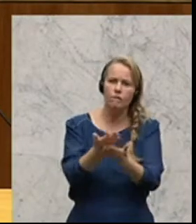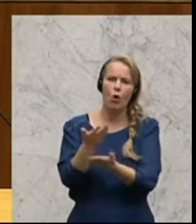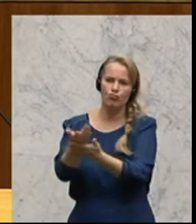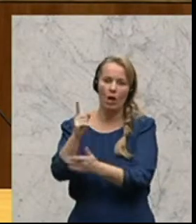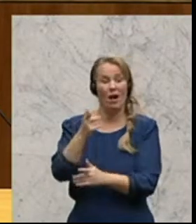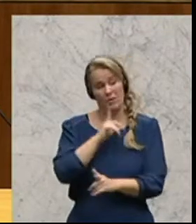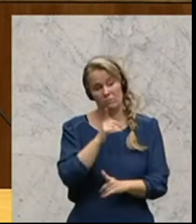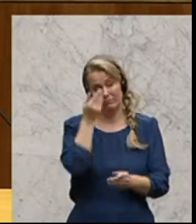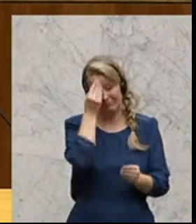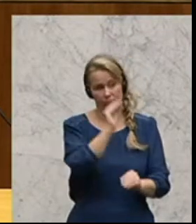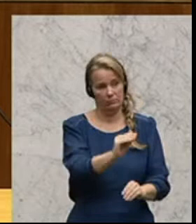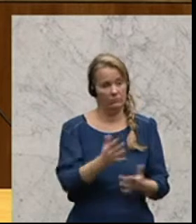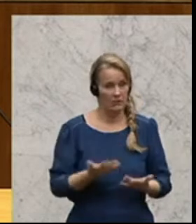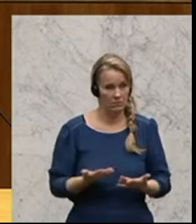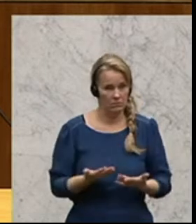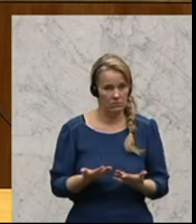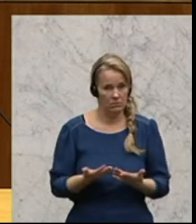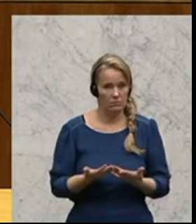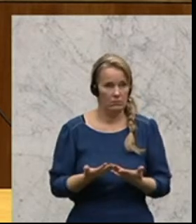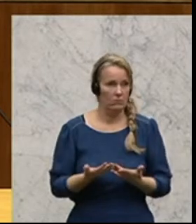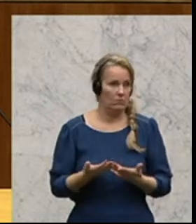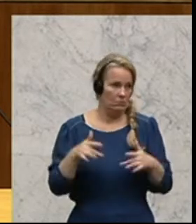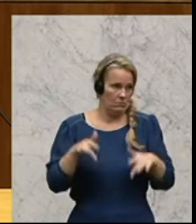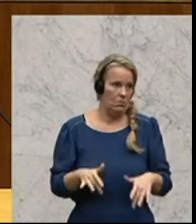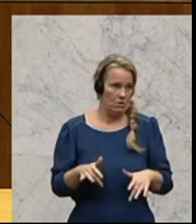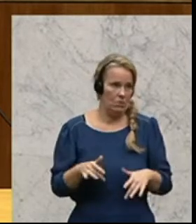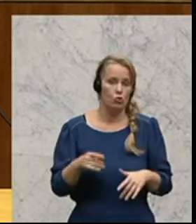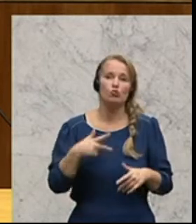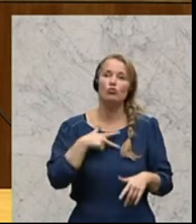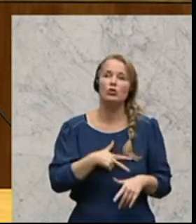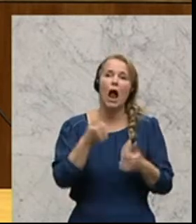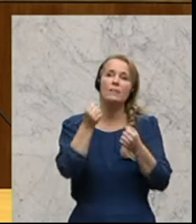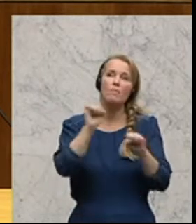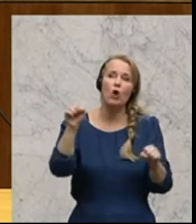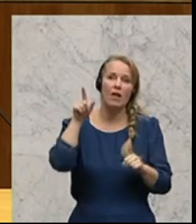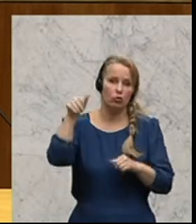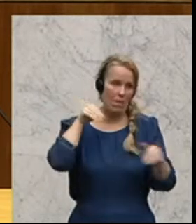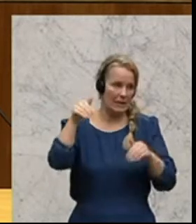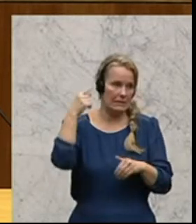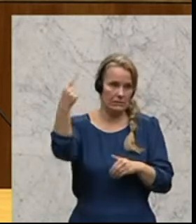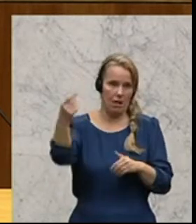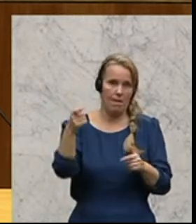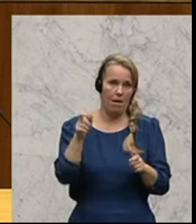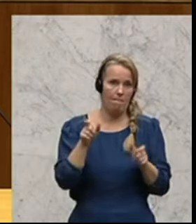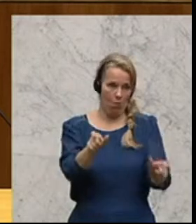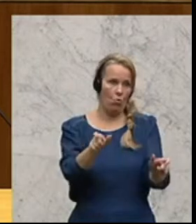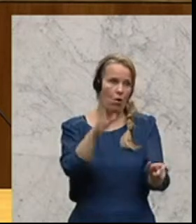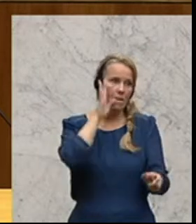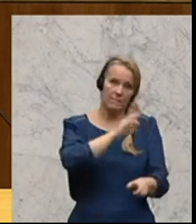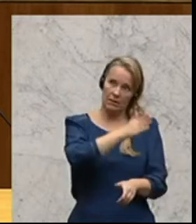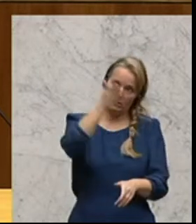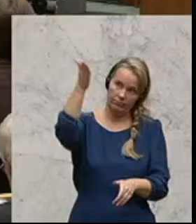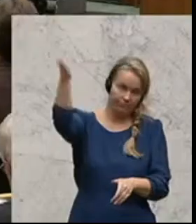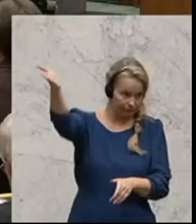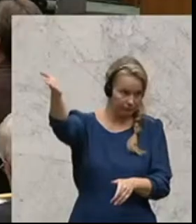möchte aber darauf aufmerksam machen, dass es ein total demokratischer Minister ist, der im Moment alles blockiert. Bitte also auch, sich dorthin zu wenden und